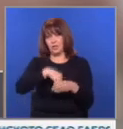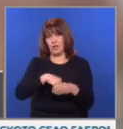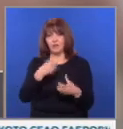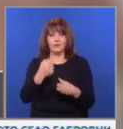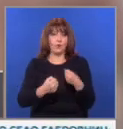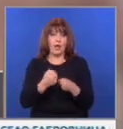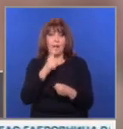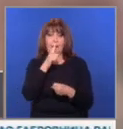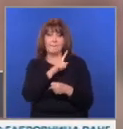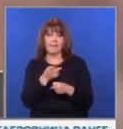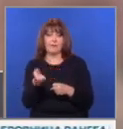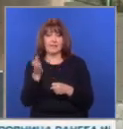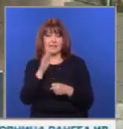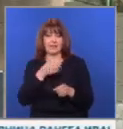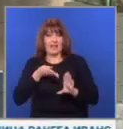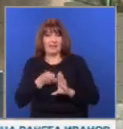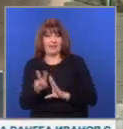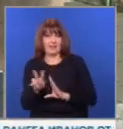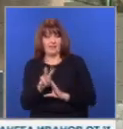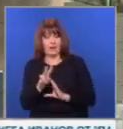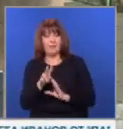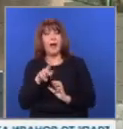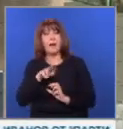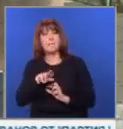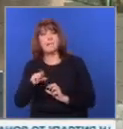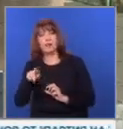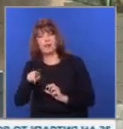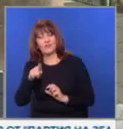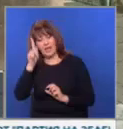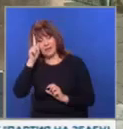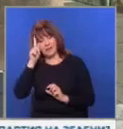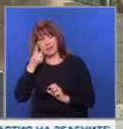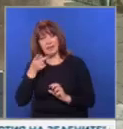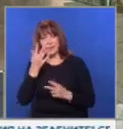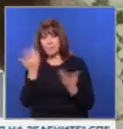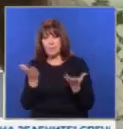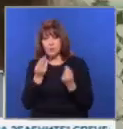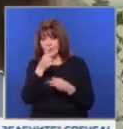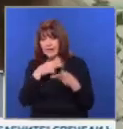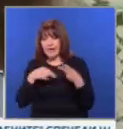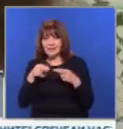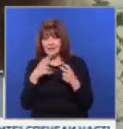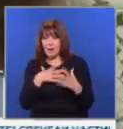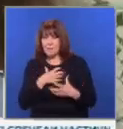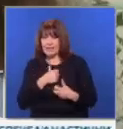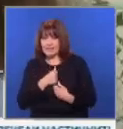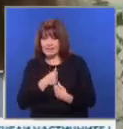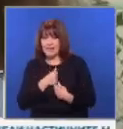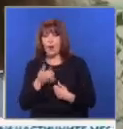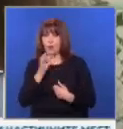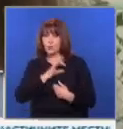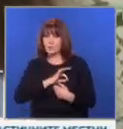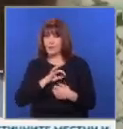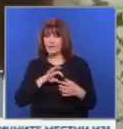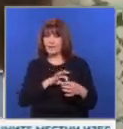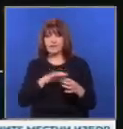Минути след като Ивана потегля с Богдан, братовчетка ѝ започва да я търси, притеснена за здравето и живота ѝ. Успява да се свърже по телефона